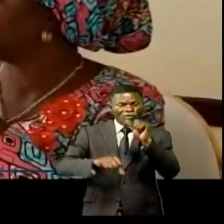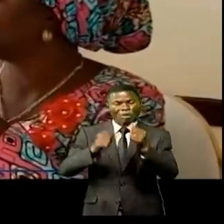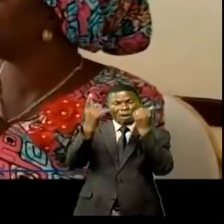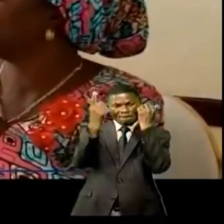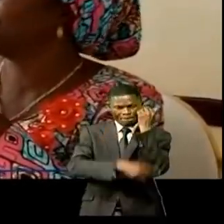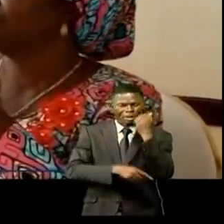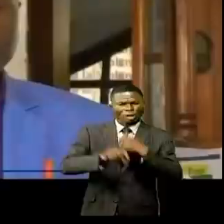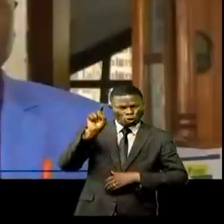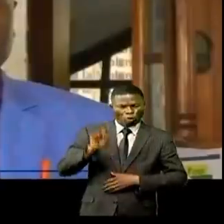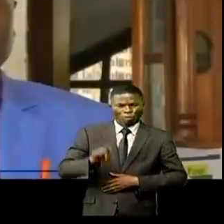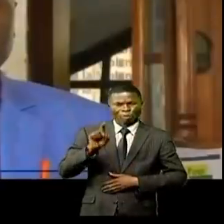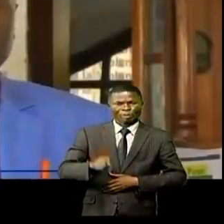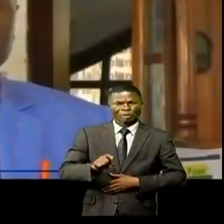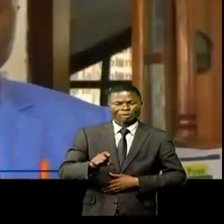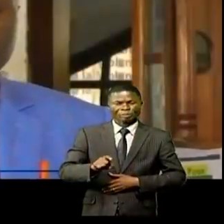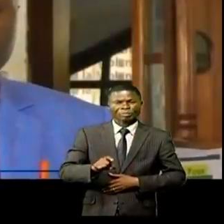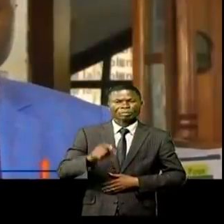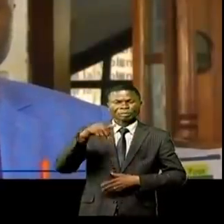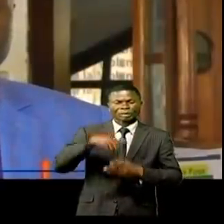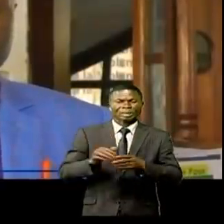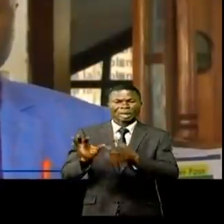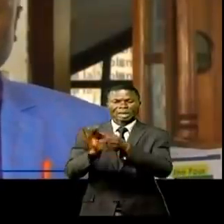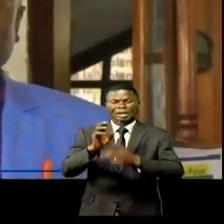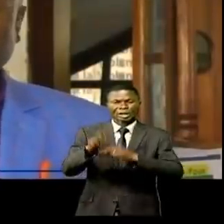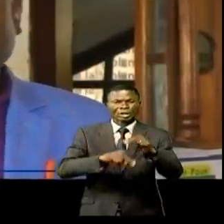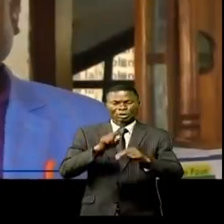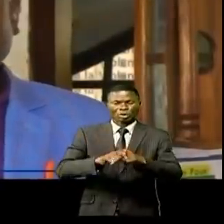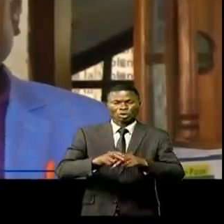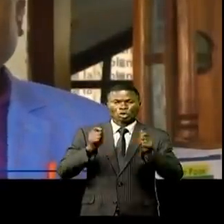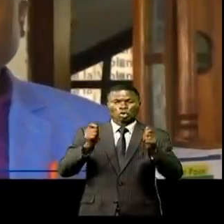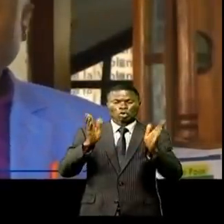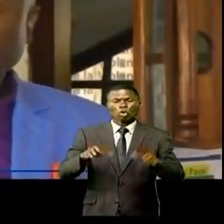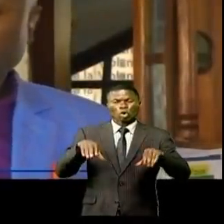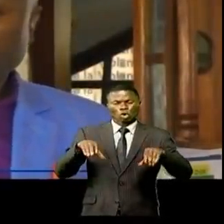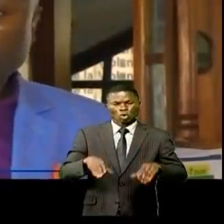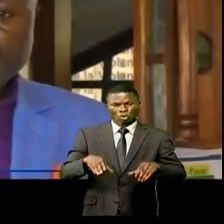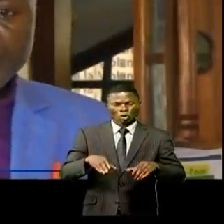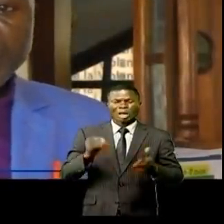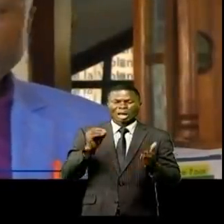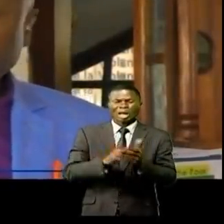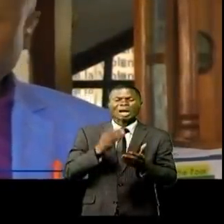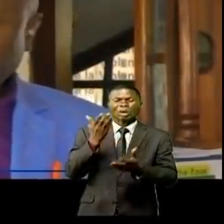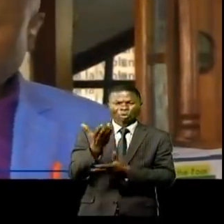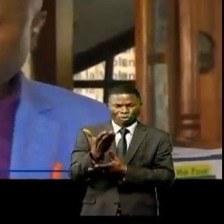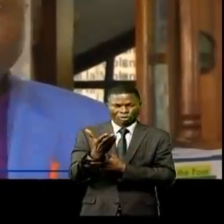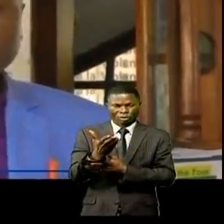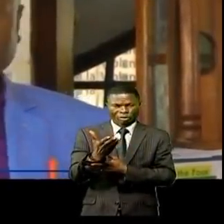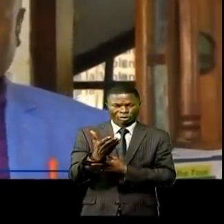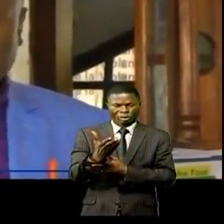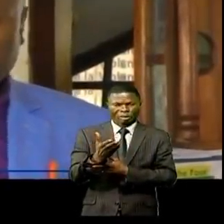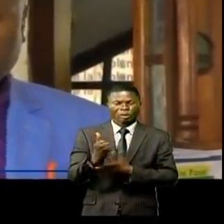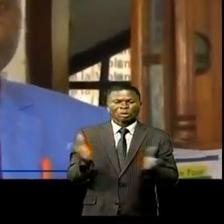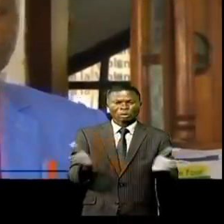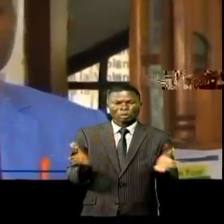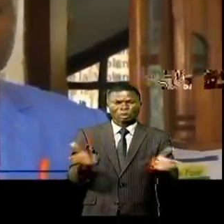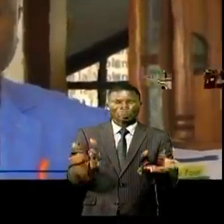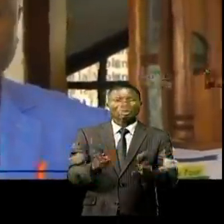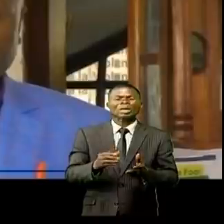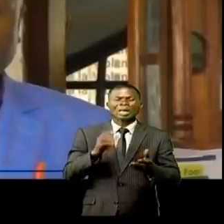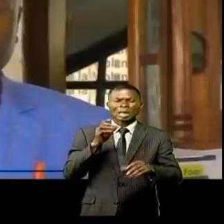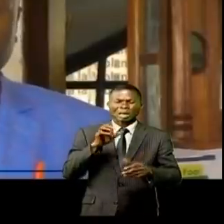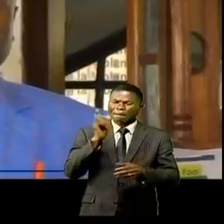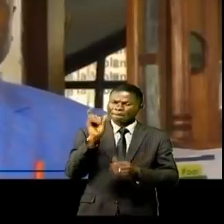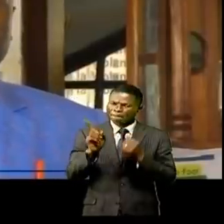dernières occasions. Au niveau de l'Union nationale de la presse du Congo, nous comptons encore une fois de plus animer des rencontres pour que